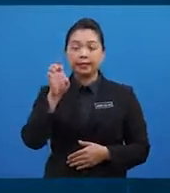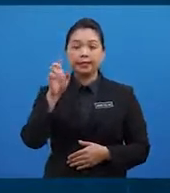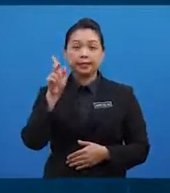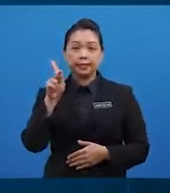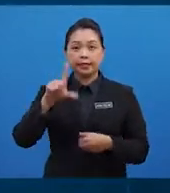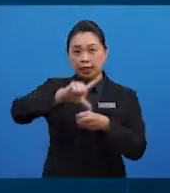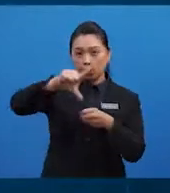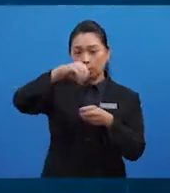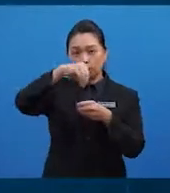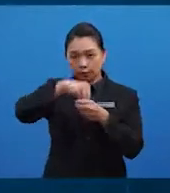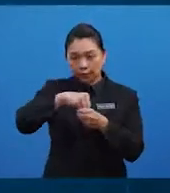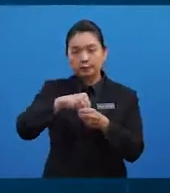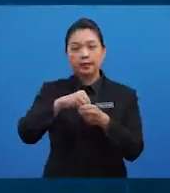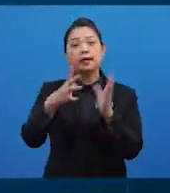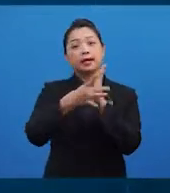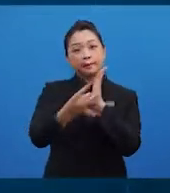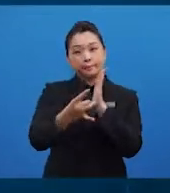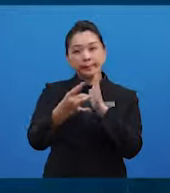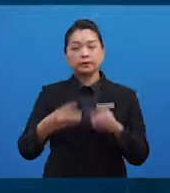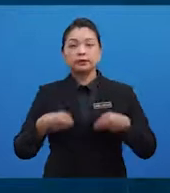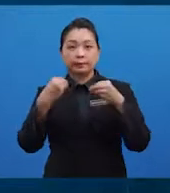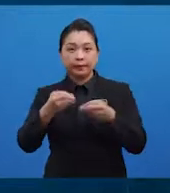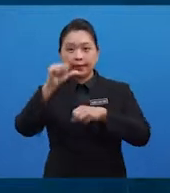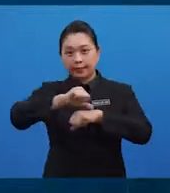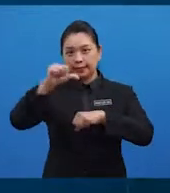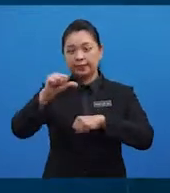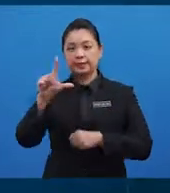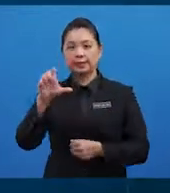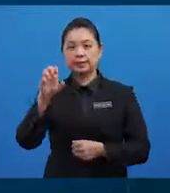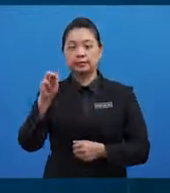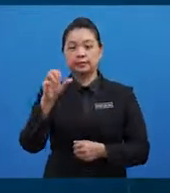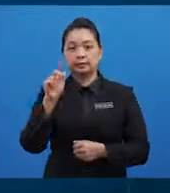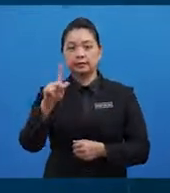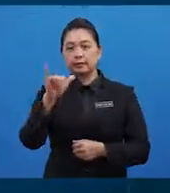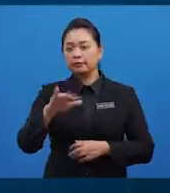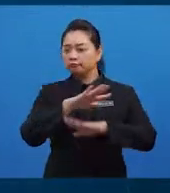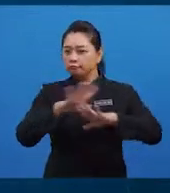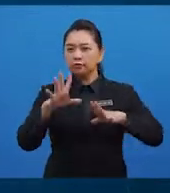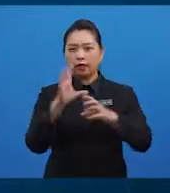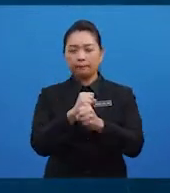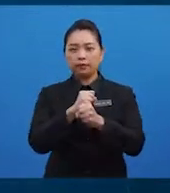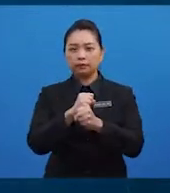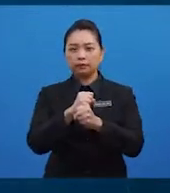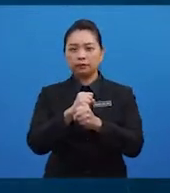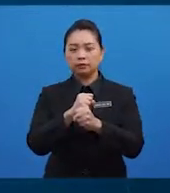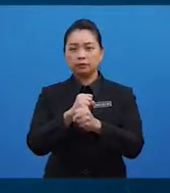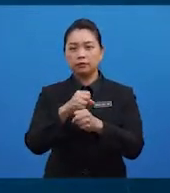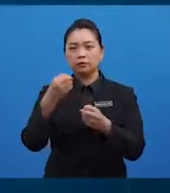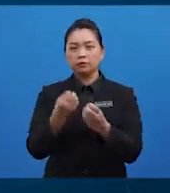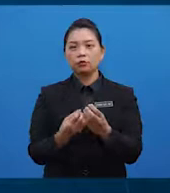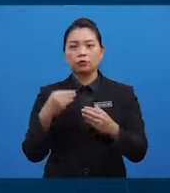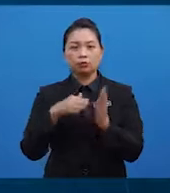larut lemak. membekalkan membekalkan asid-asid lemak yang tidak dapat dihasilkan oleh tubuh badan.